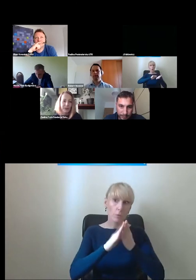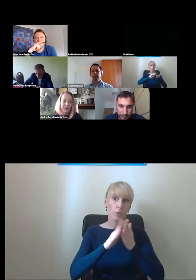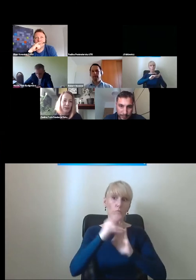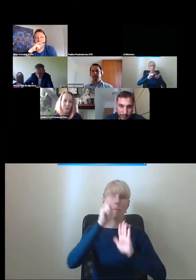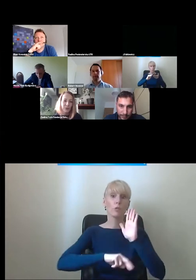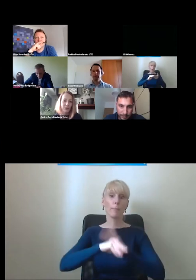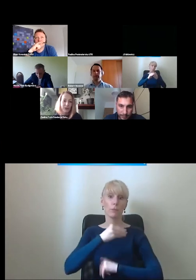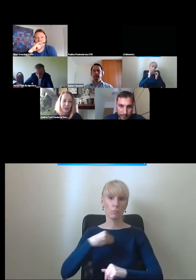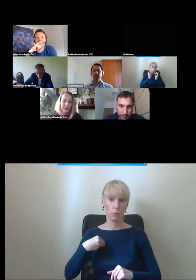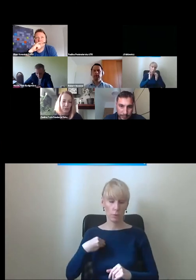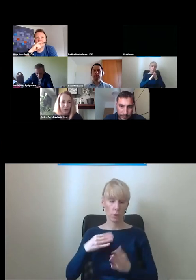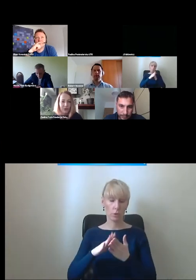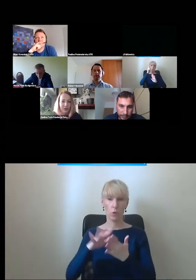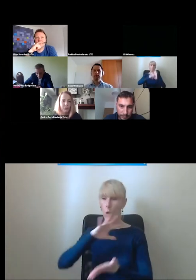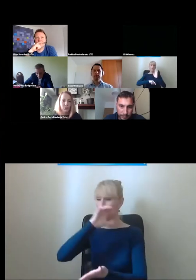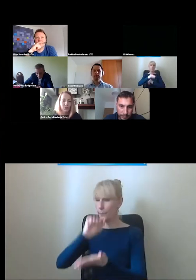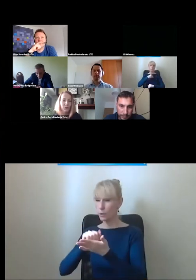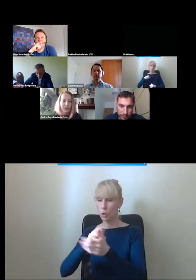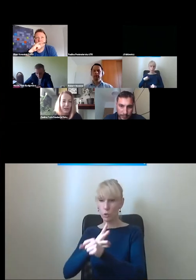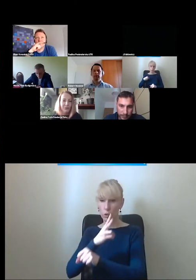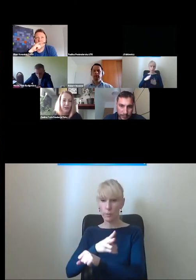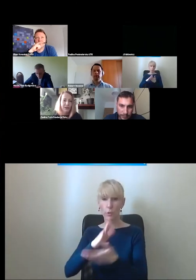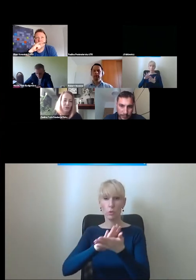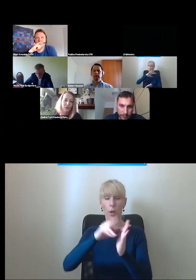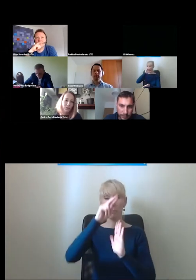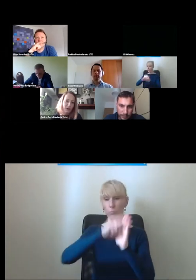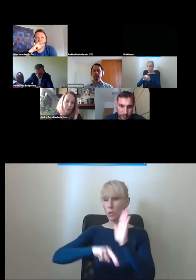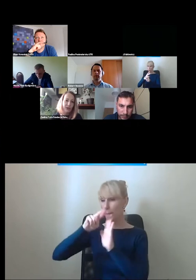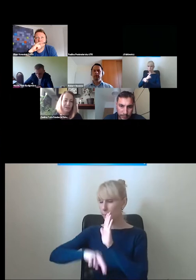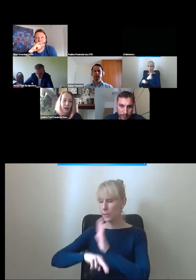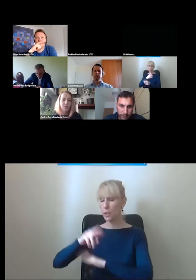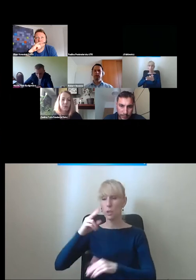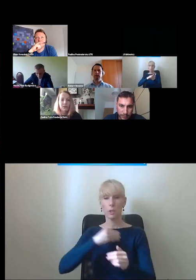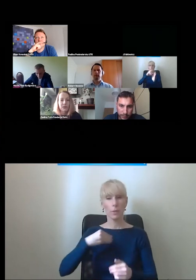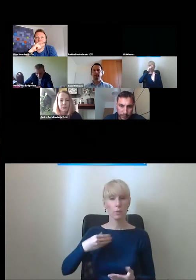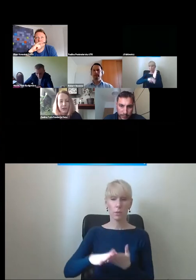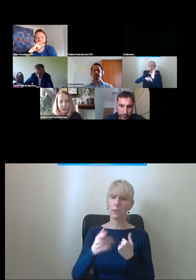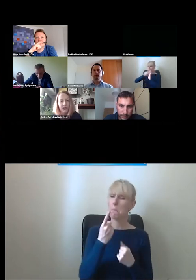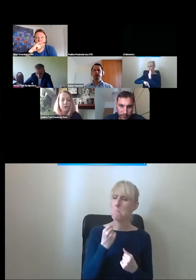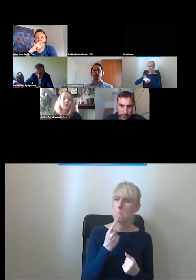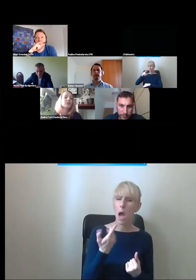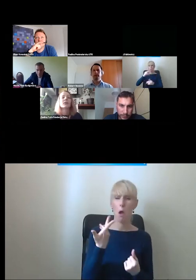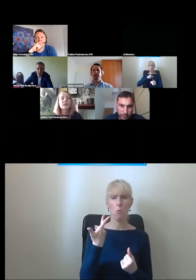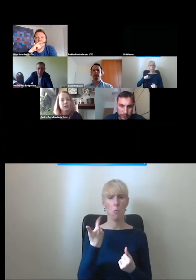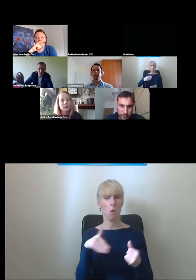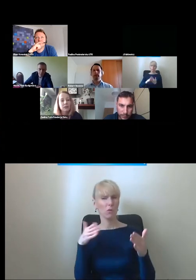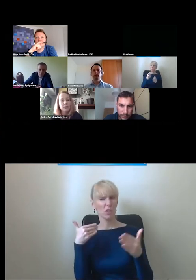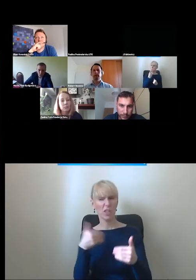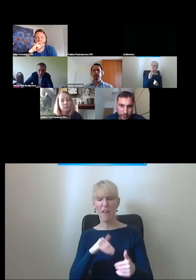przepisach. Bardzo często zajmując się dostępnością narzekamy na to, że w polskich przepisach jest mało, że jest niewystarczająco